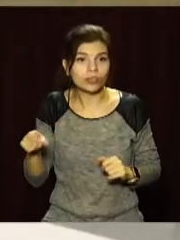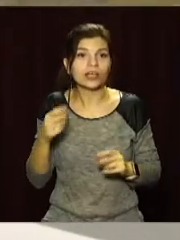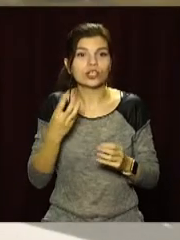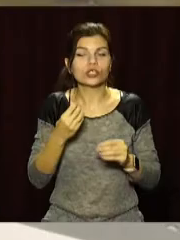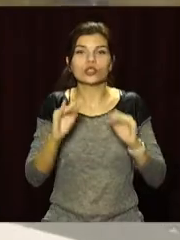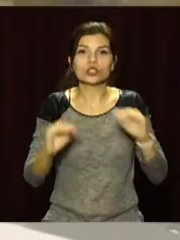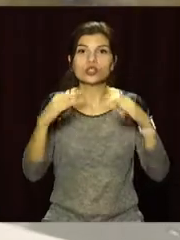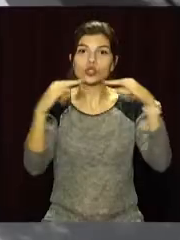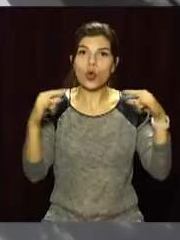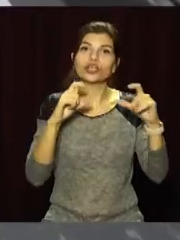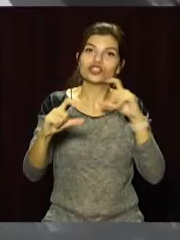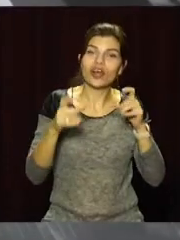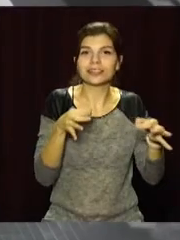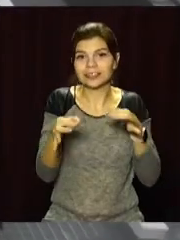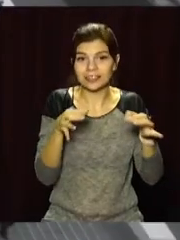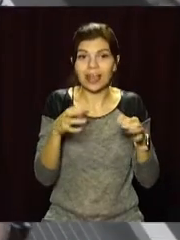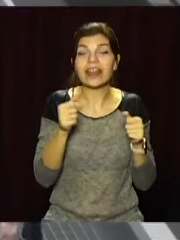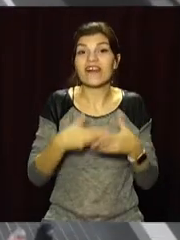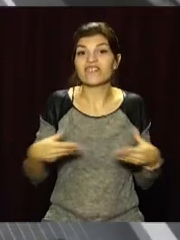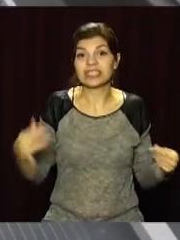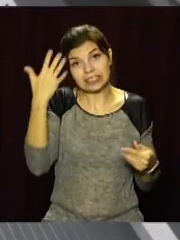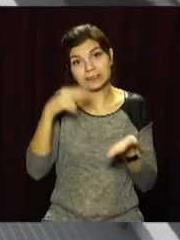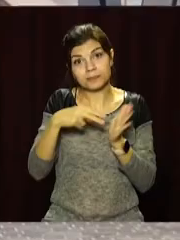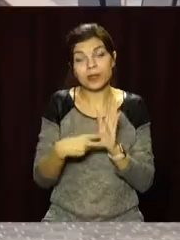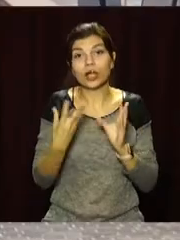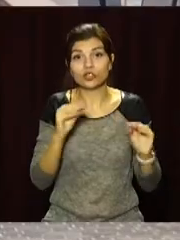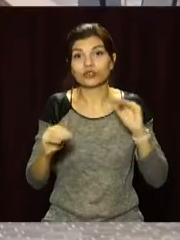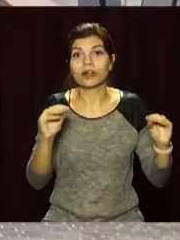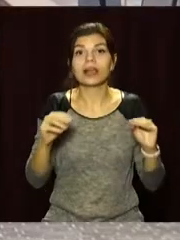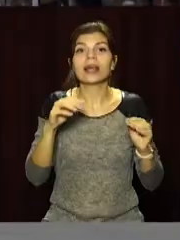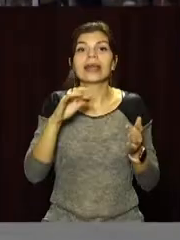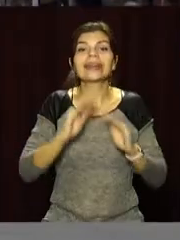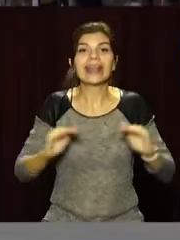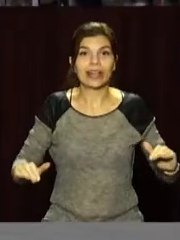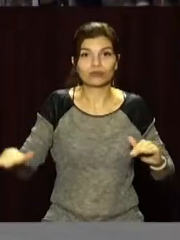столи для ігор у шашки та шахи. Навесні мають облаштувати ще й кілька дитячих зон.